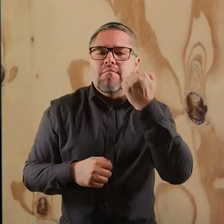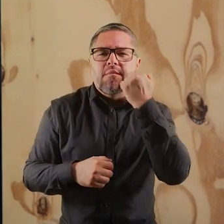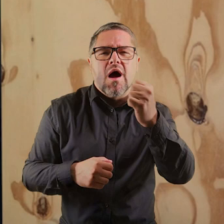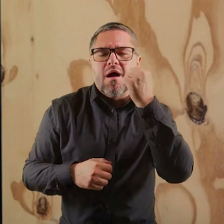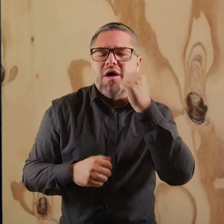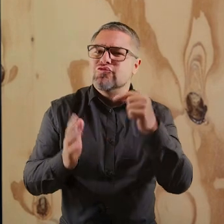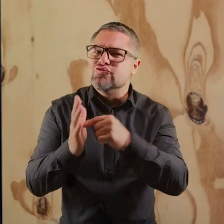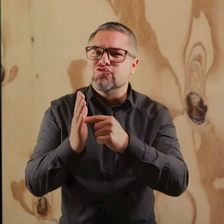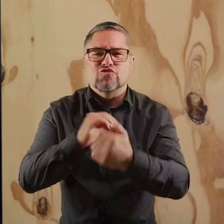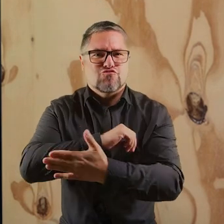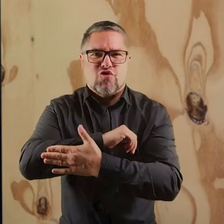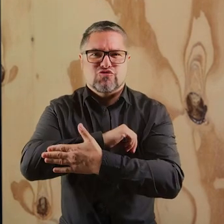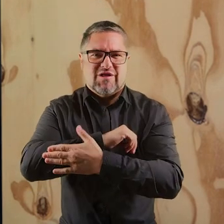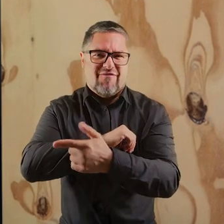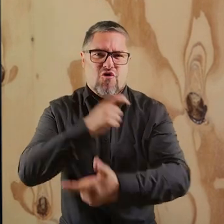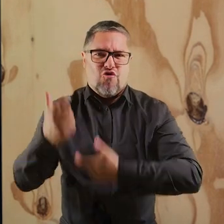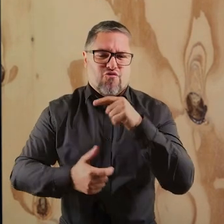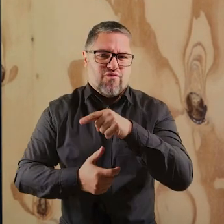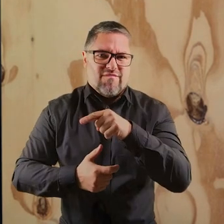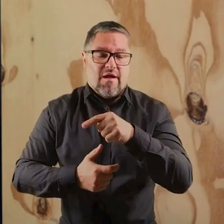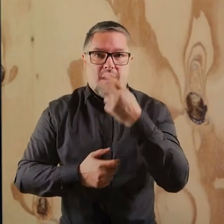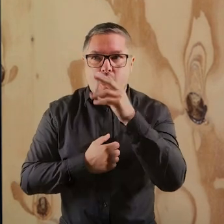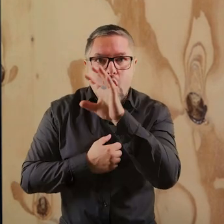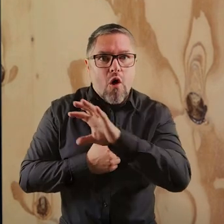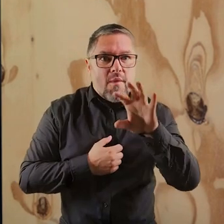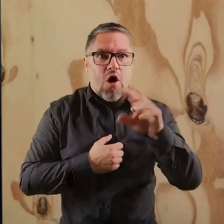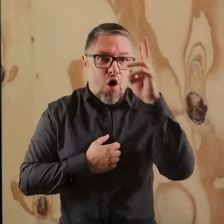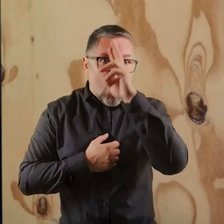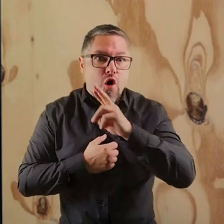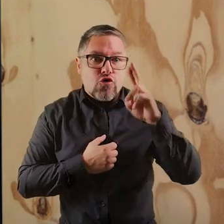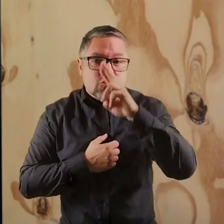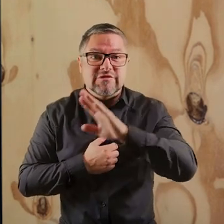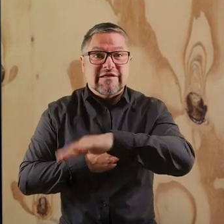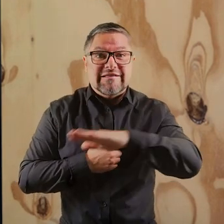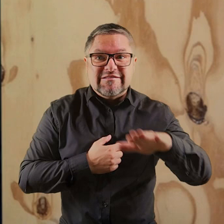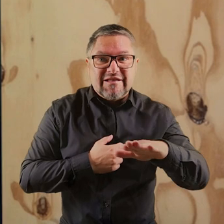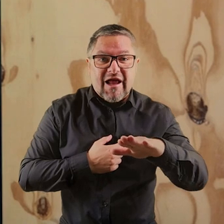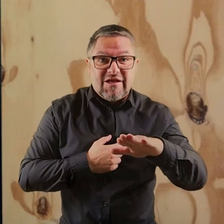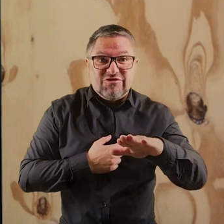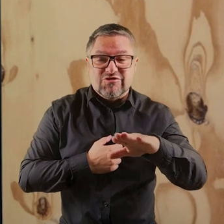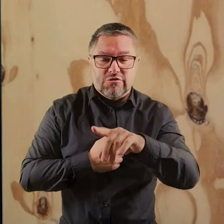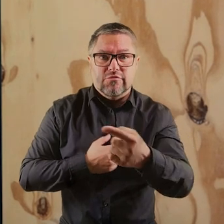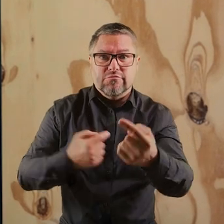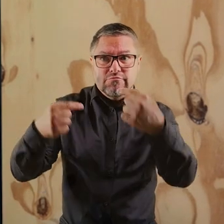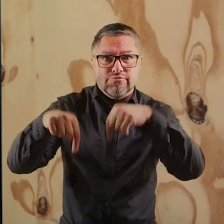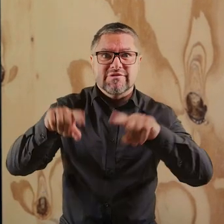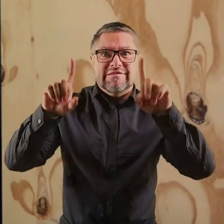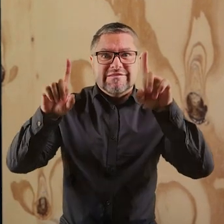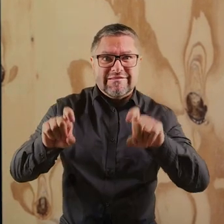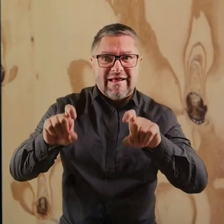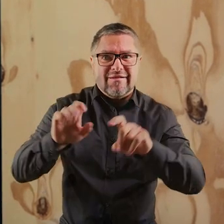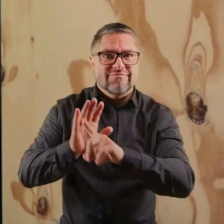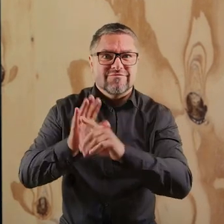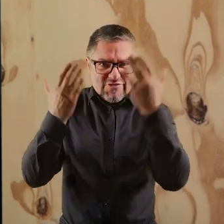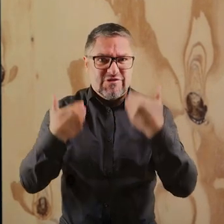mocno bazujemy, pracujemy, patrząc na rodziców i na dzieci, którym przychodzi rozpoczynać proces